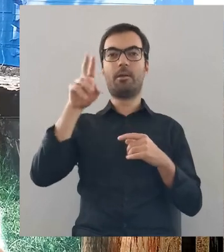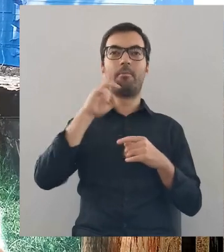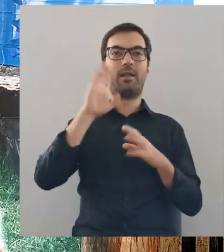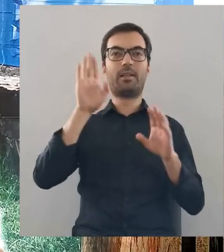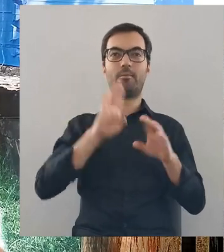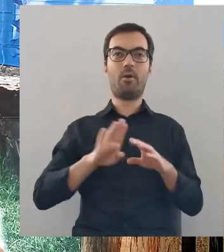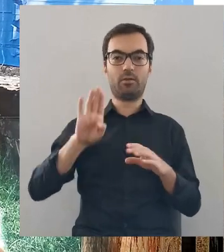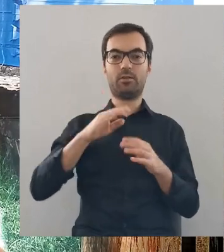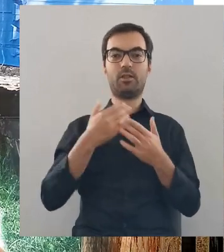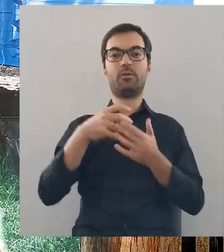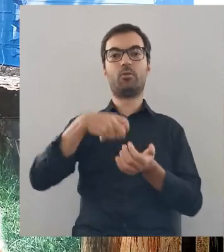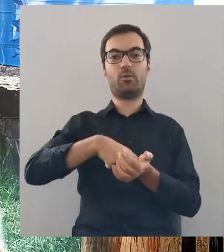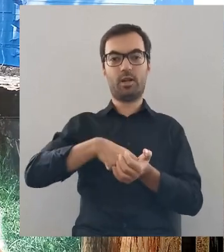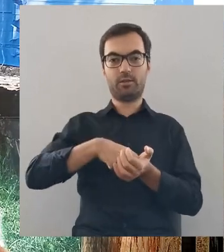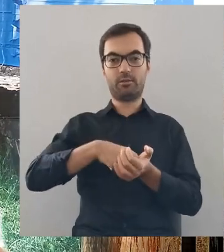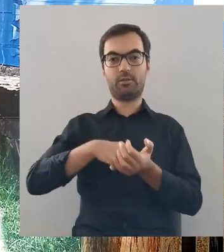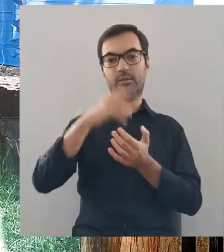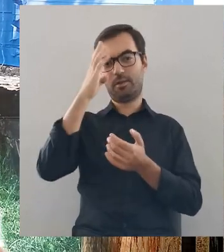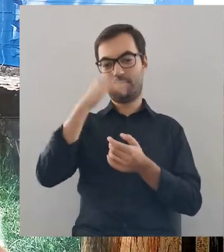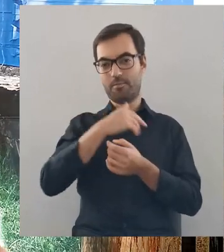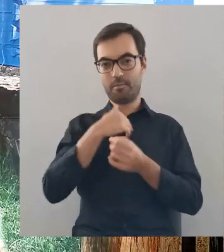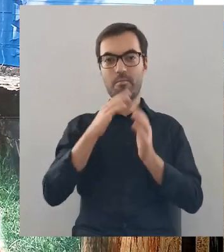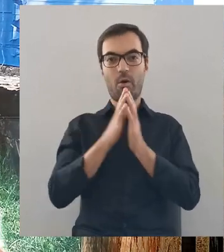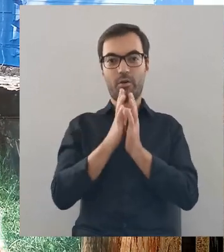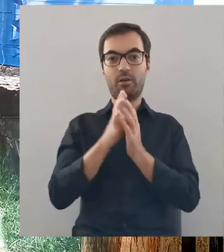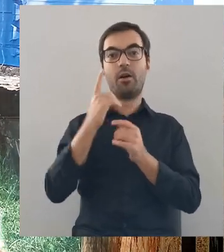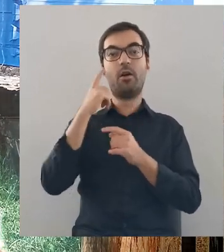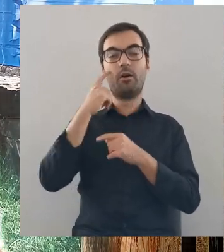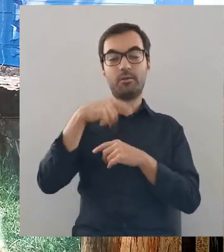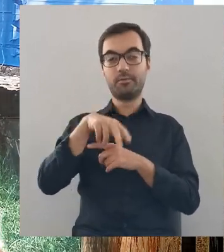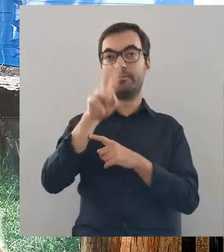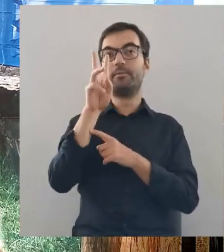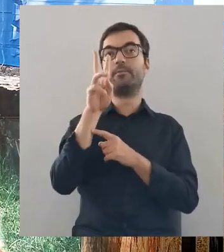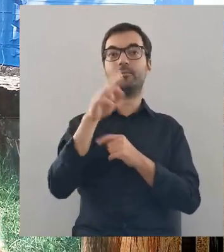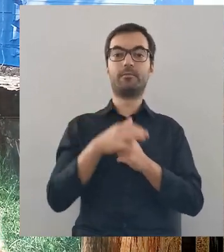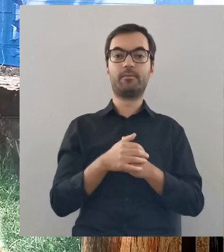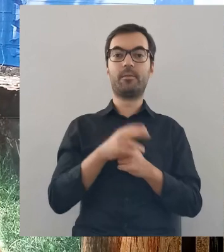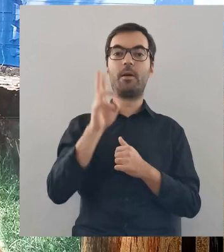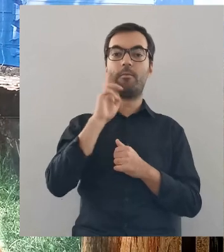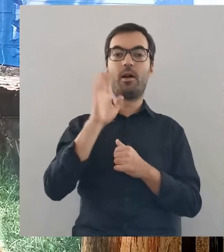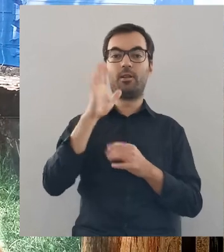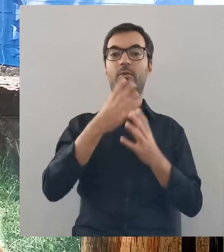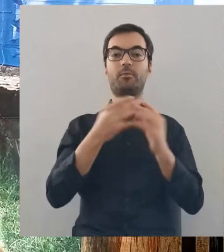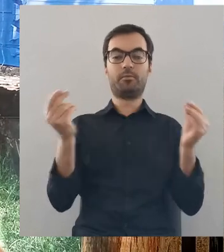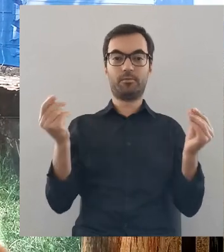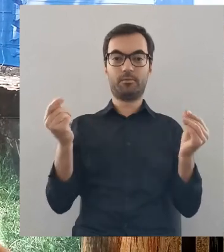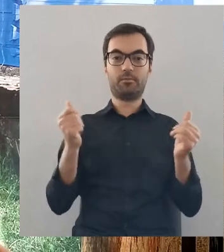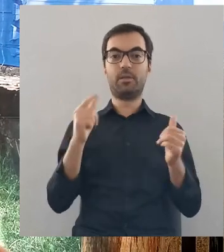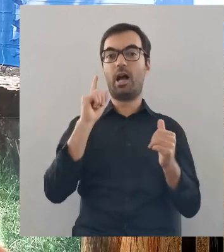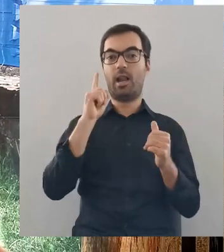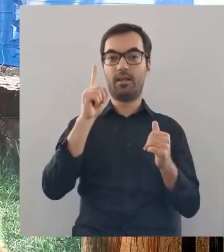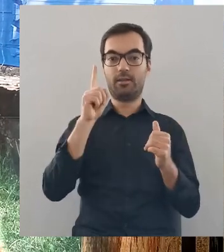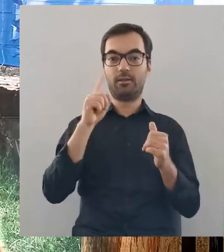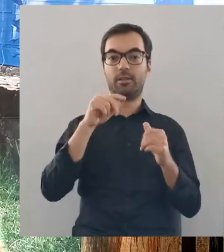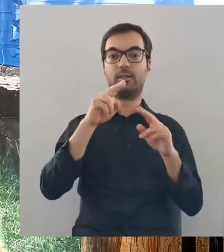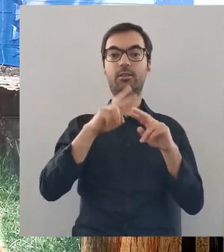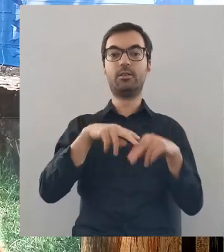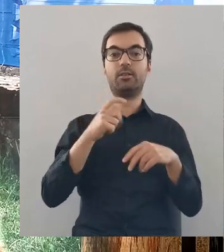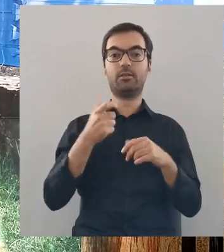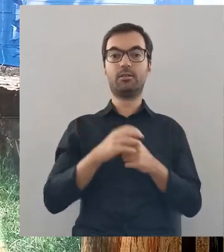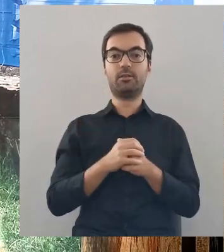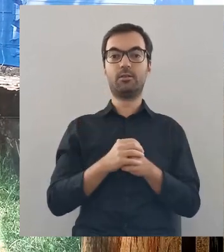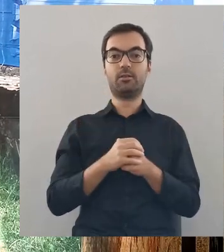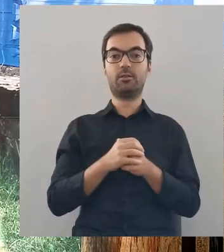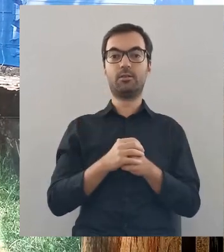Błyskawicznie się domyśliła, że to jest Matka Boska, więc uklękła, zaczęła się modlić. Dziś, kiedy podniosła wzrok, Matki Boskiej już nie było,